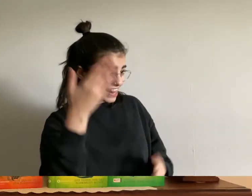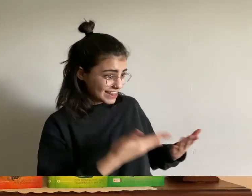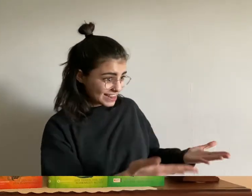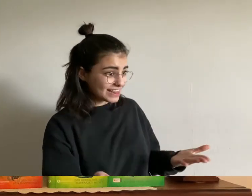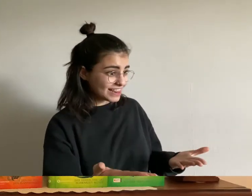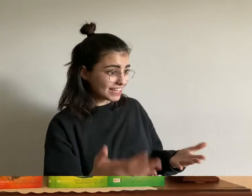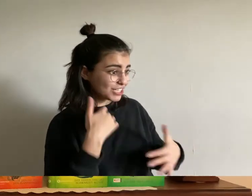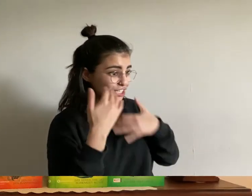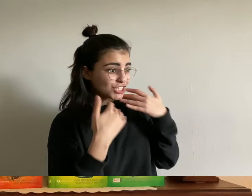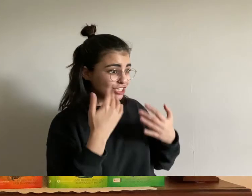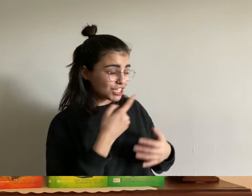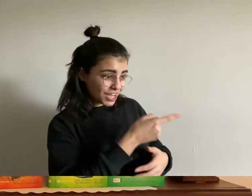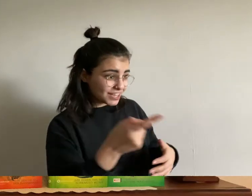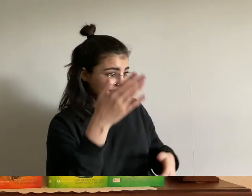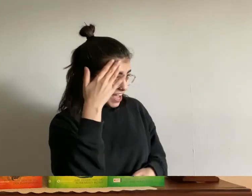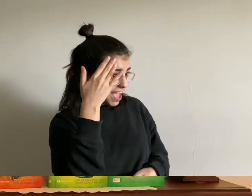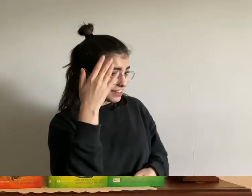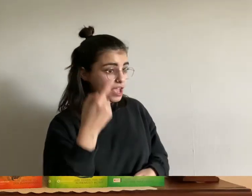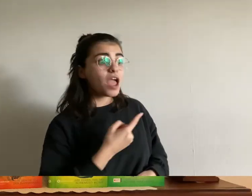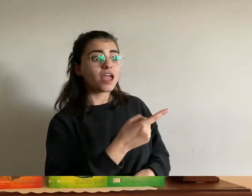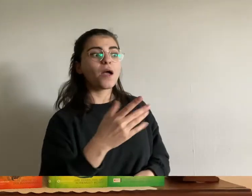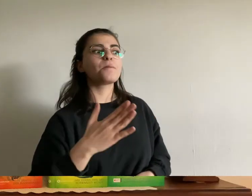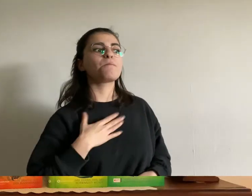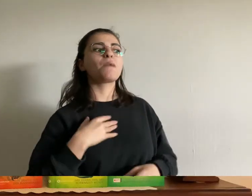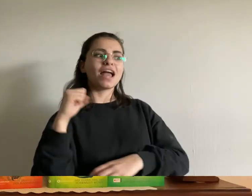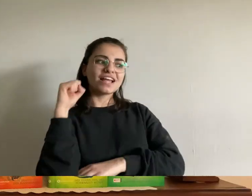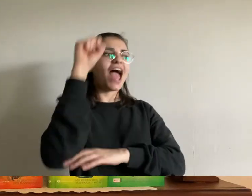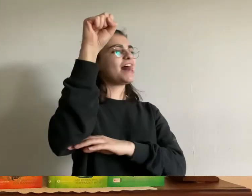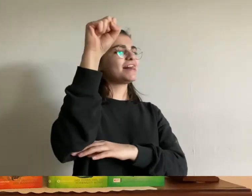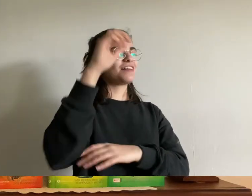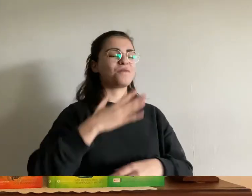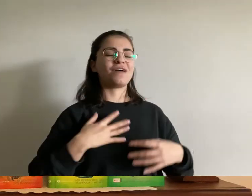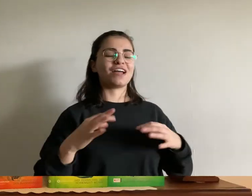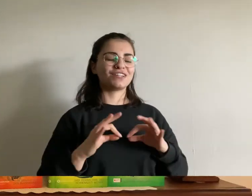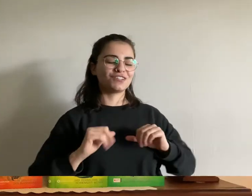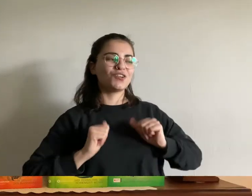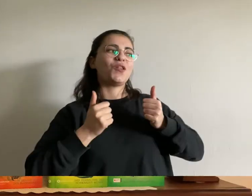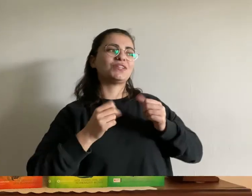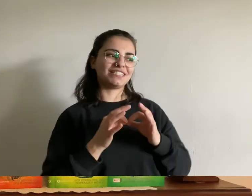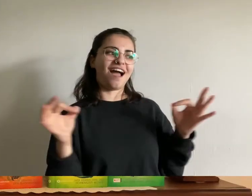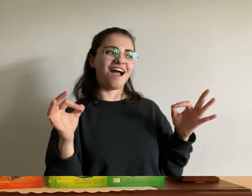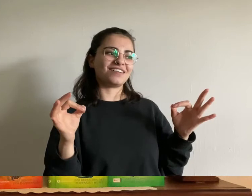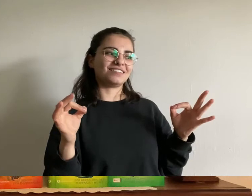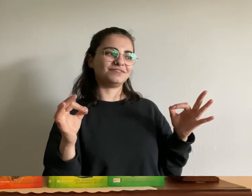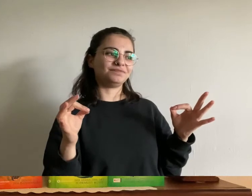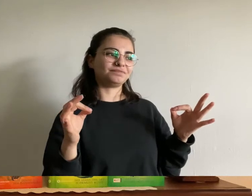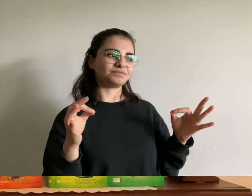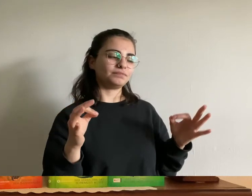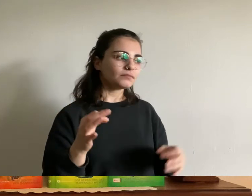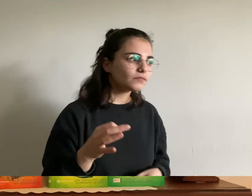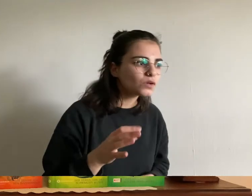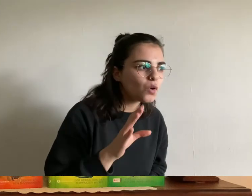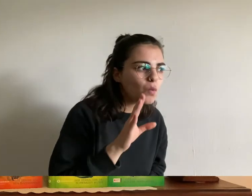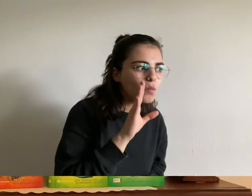geschichte stehen leibhaftig vor mir heute ist eindeutig mein glückstag er beugte sich vor ich werde morgen in